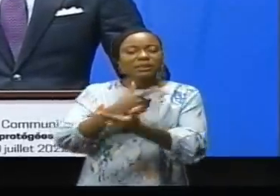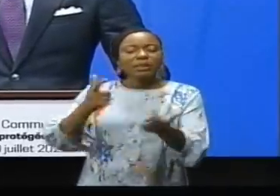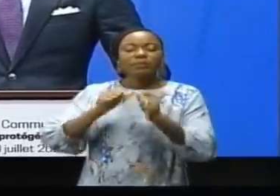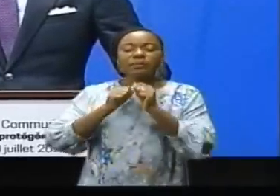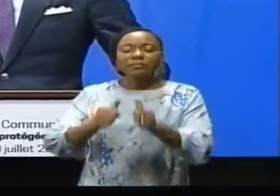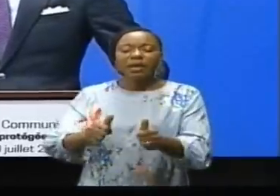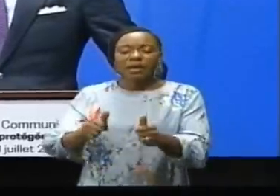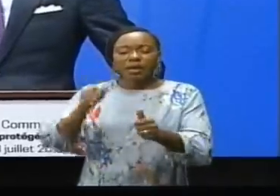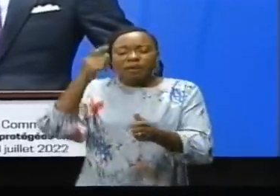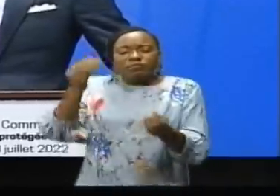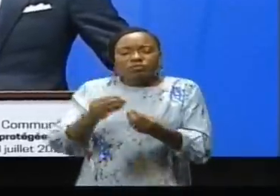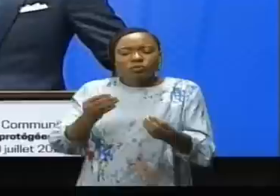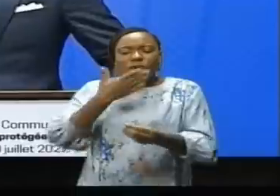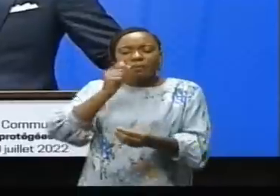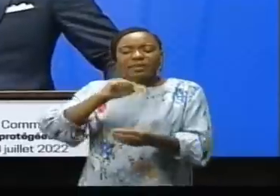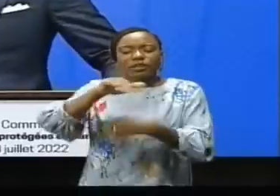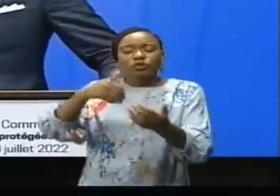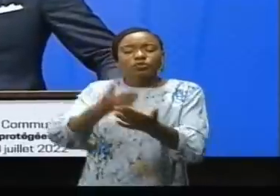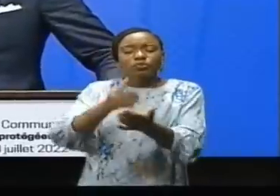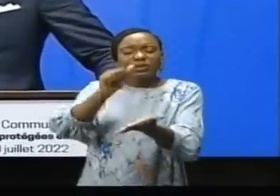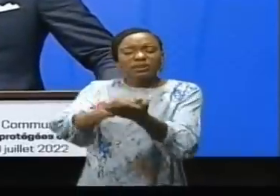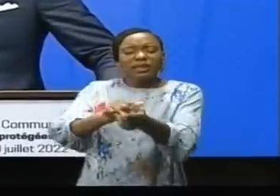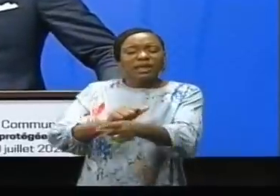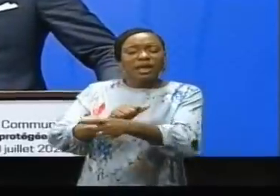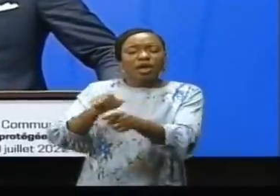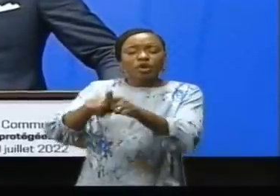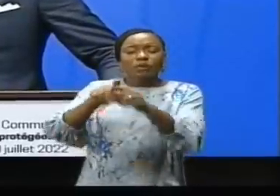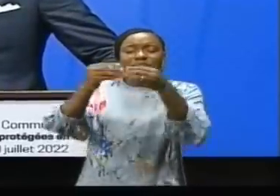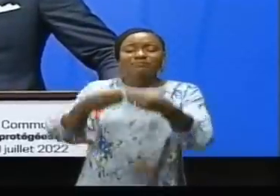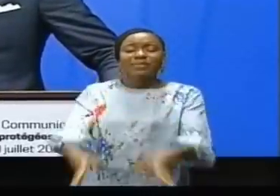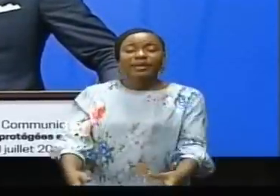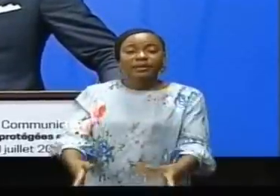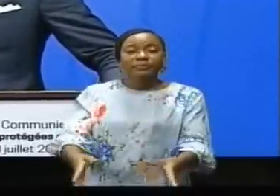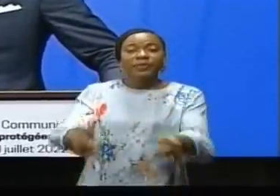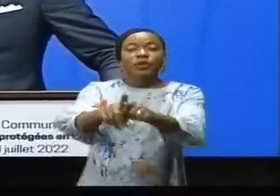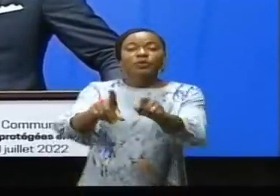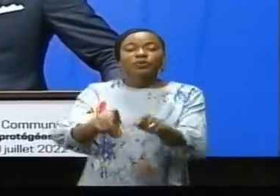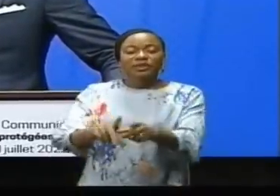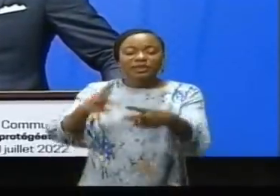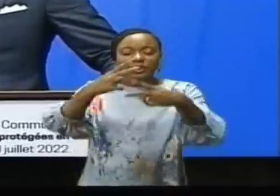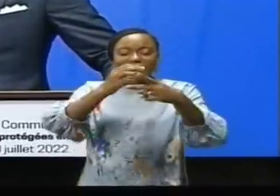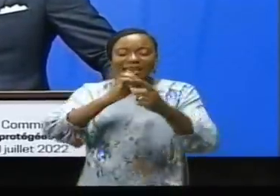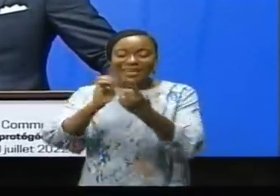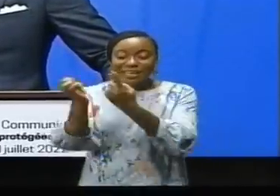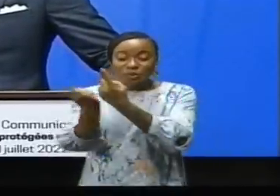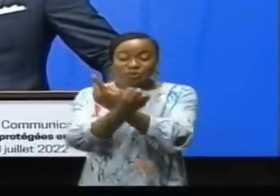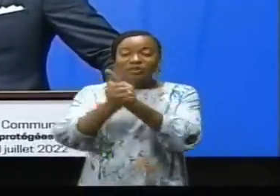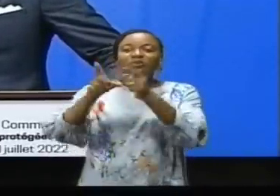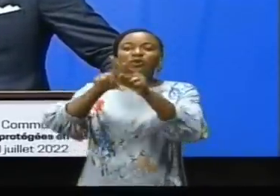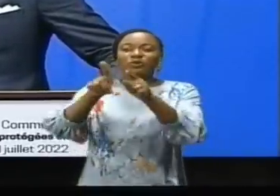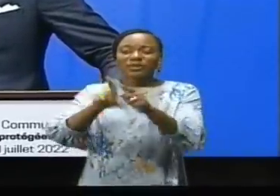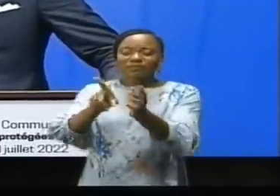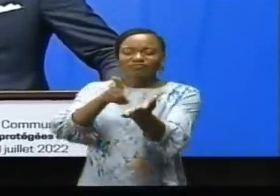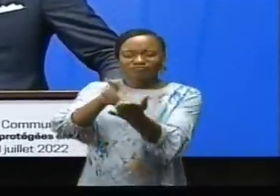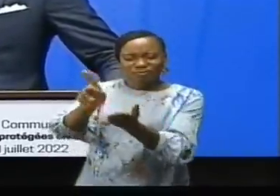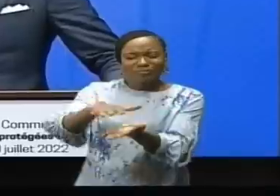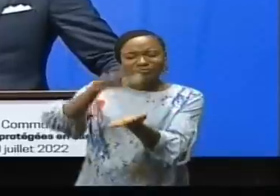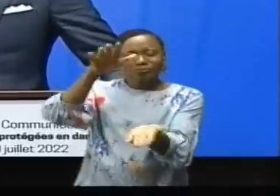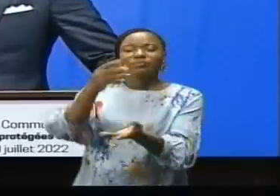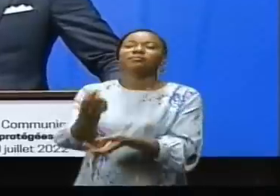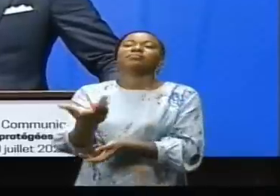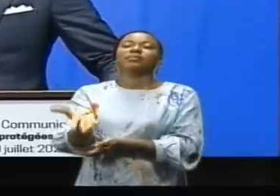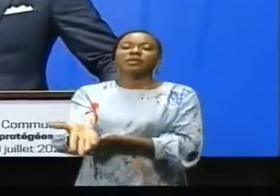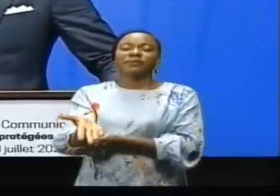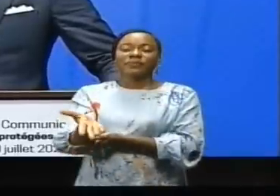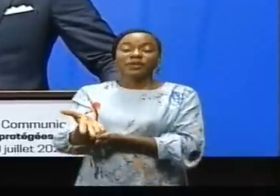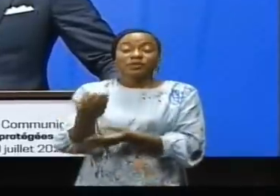mouvement, avec tout ce que cela comporte comme perte parce que le tourisme en paye aussi le prix fort. C'est dans ces cadres